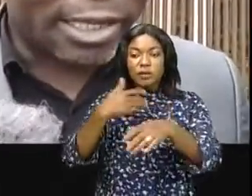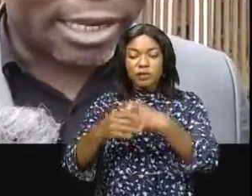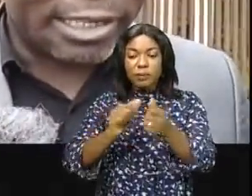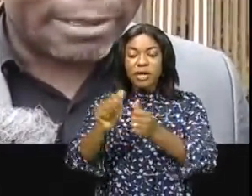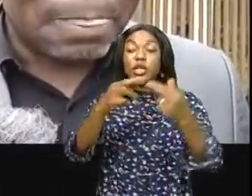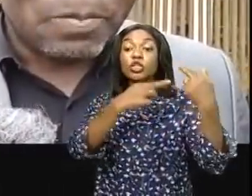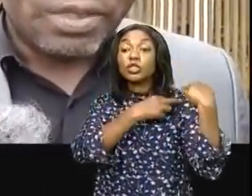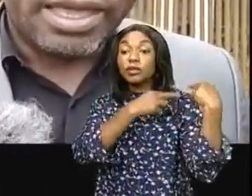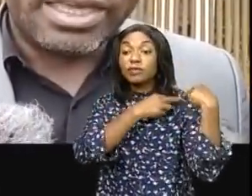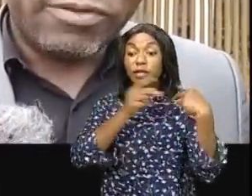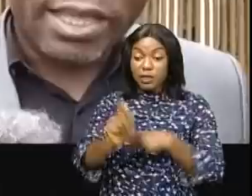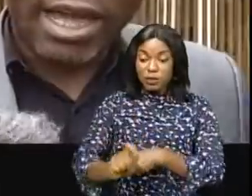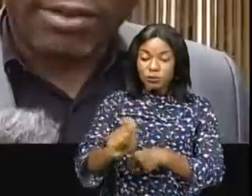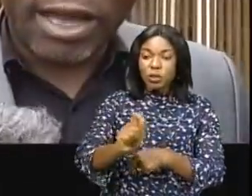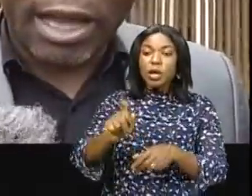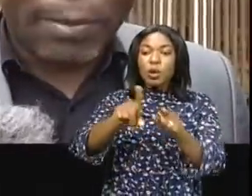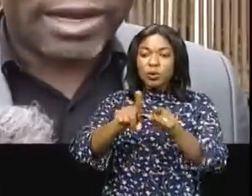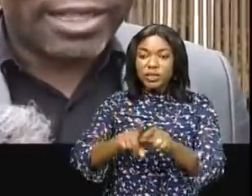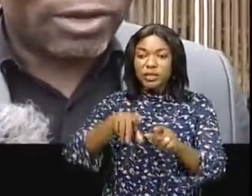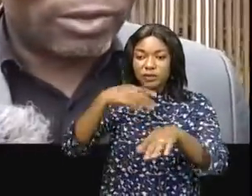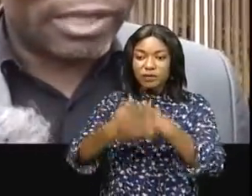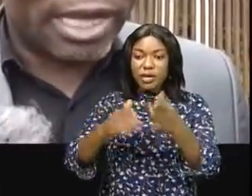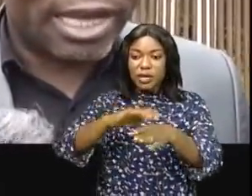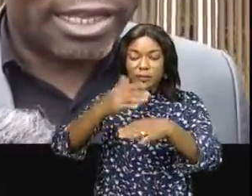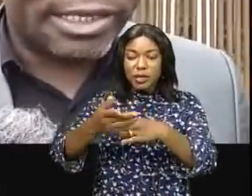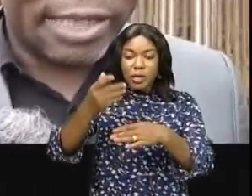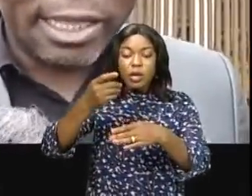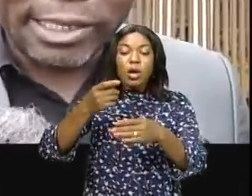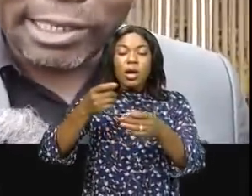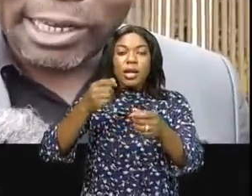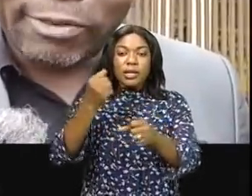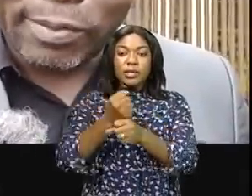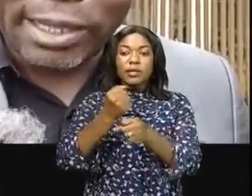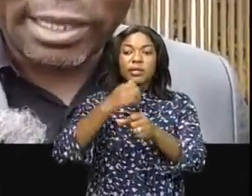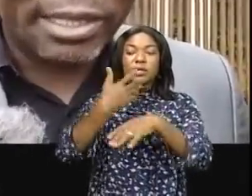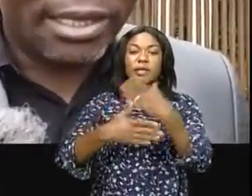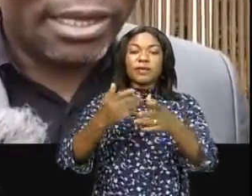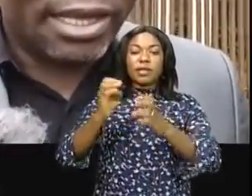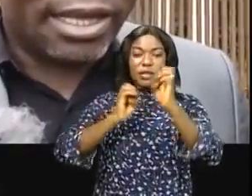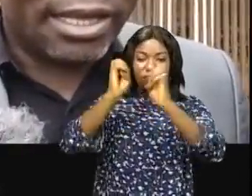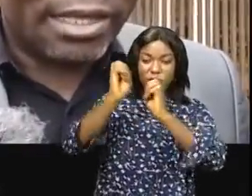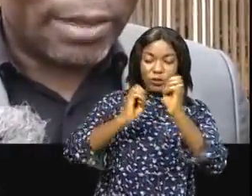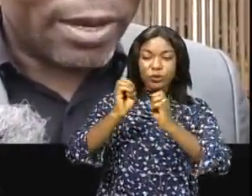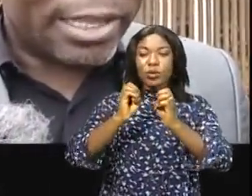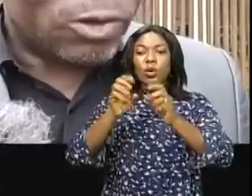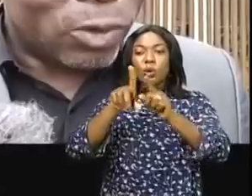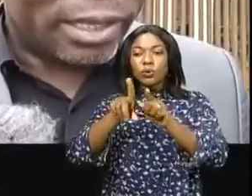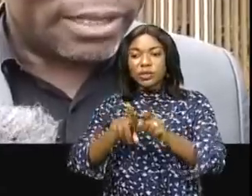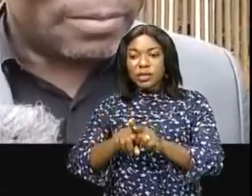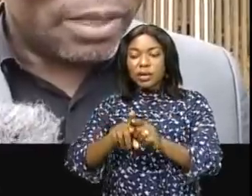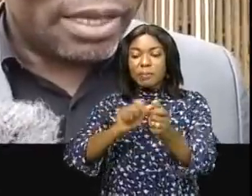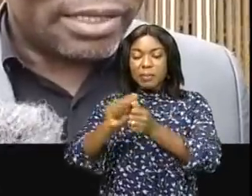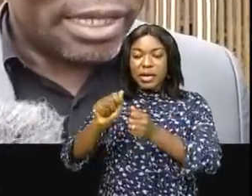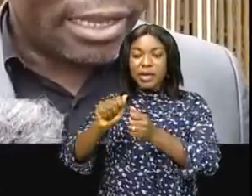territoriales et centralisées et qui viennent après rendre compte qu'il y a un exercice de rédivabilité de la part de l